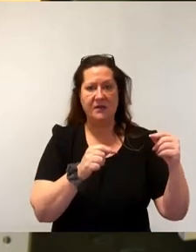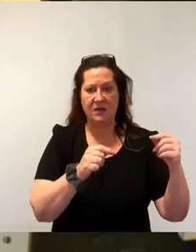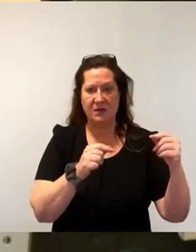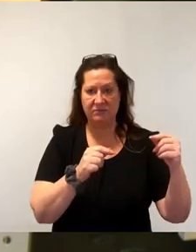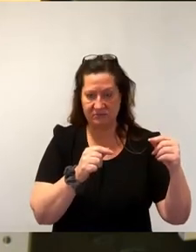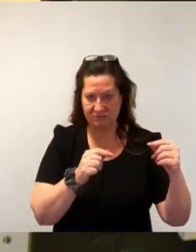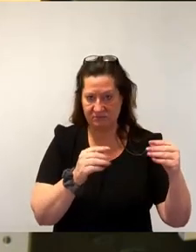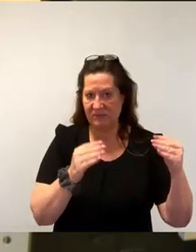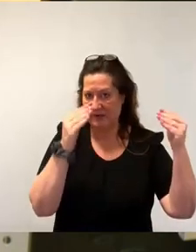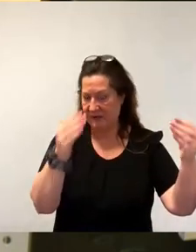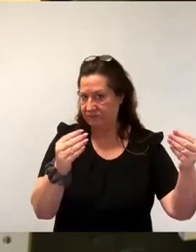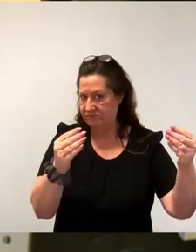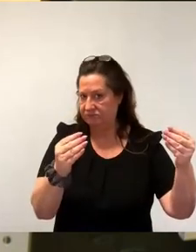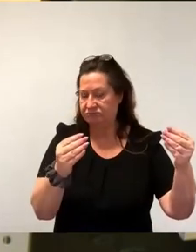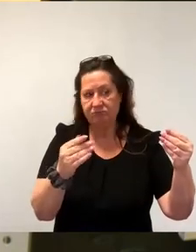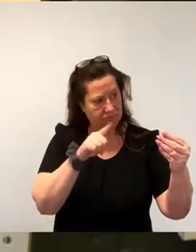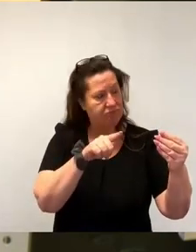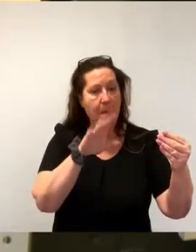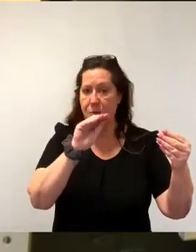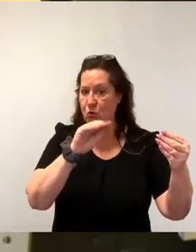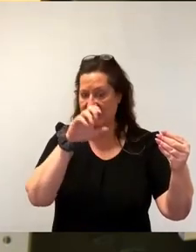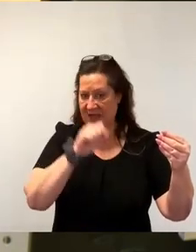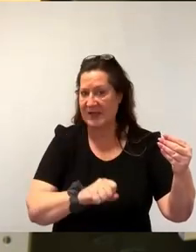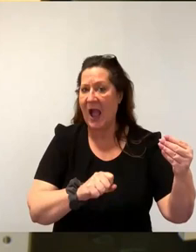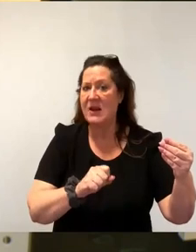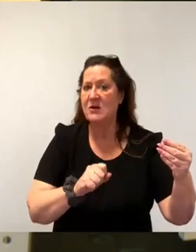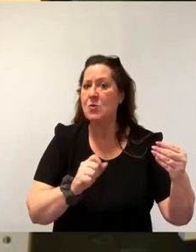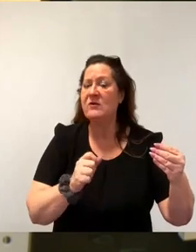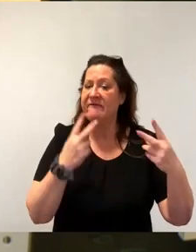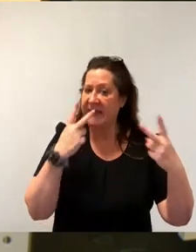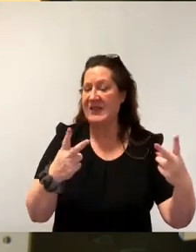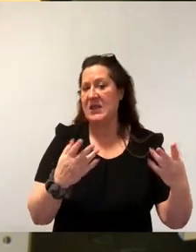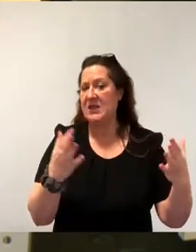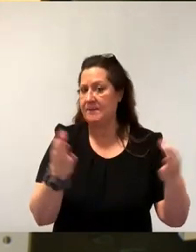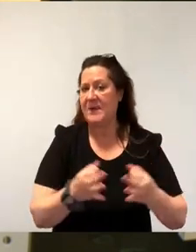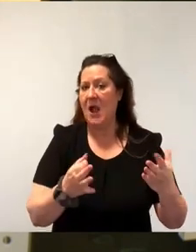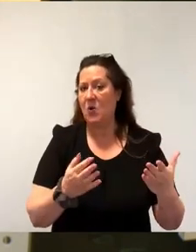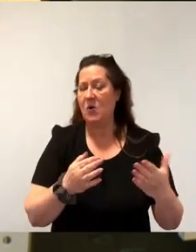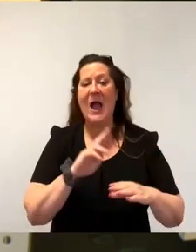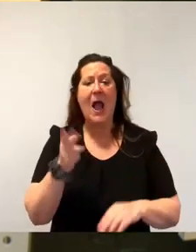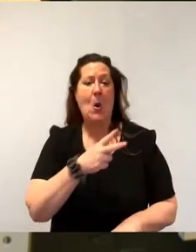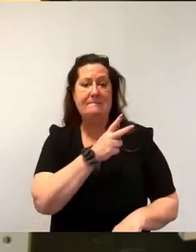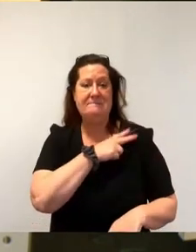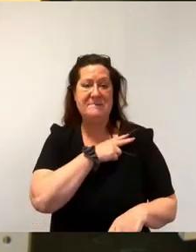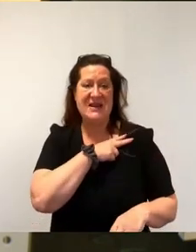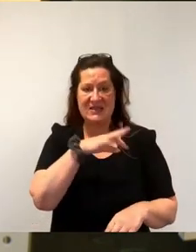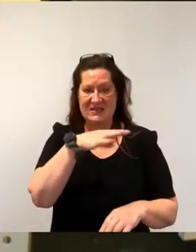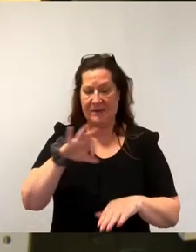angesehen, das notwendig und hilfreich sein kann. Die Ministerpräsidentenkonferenz, nicht die AfD,